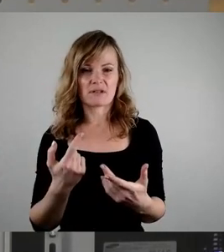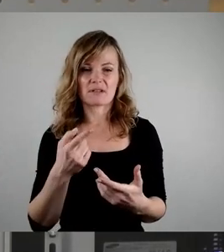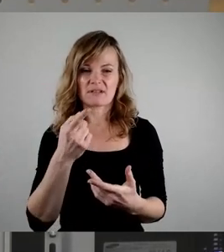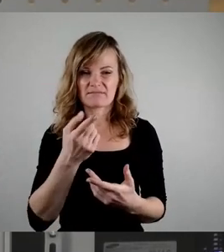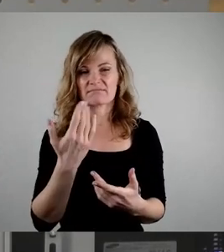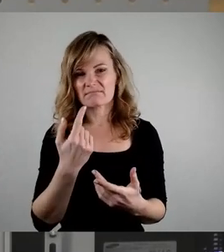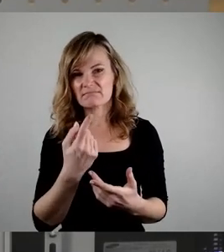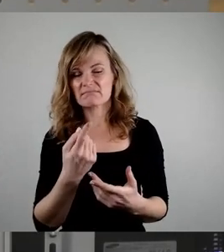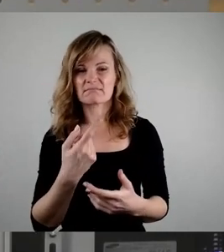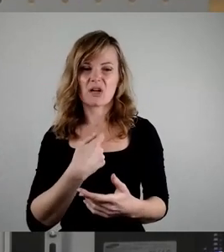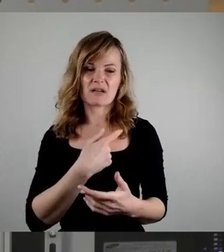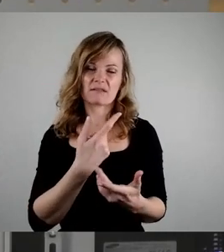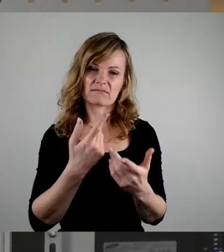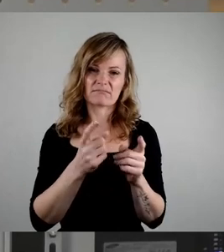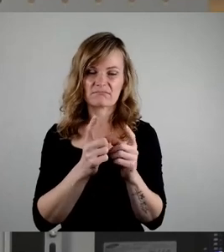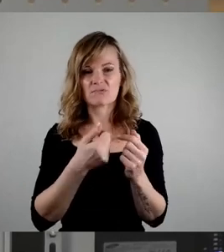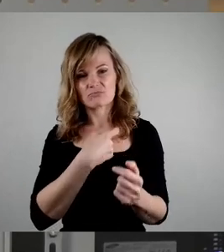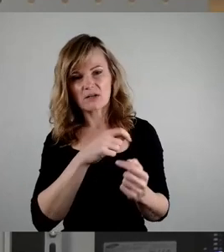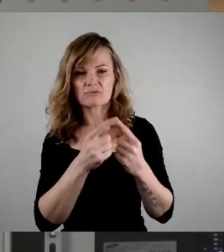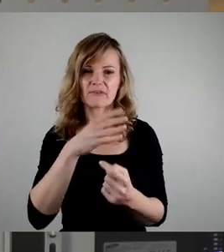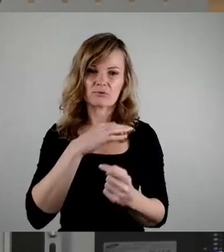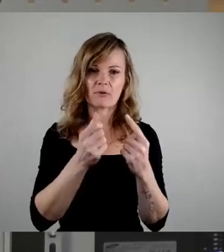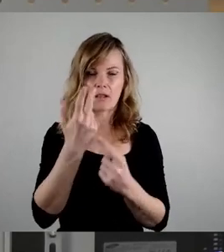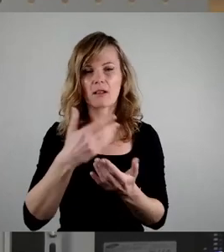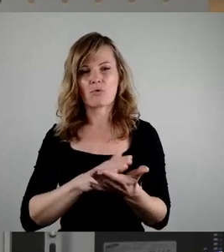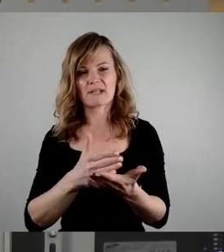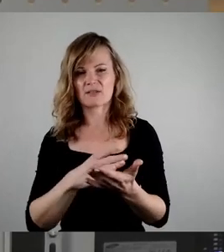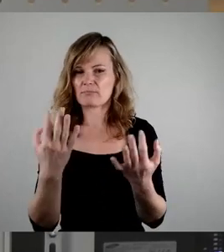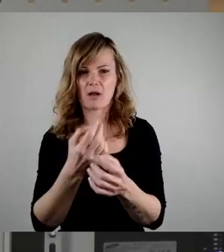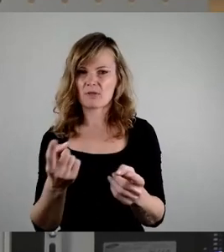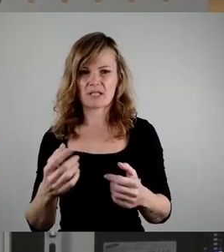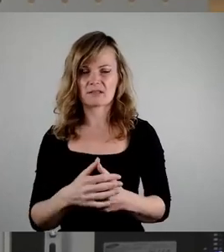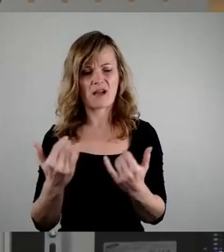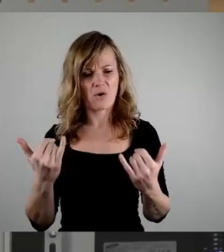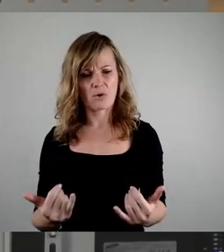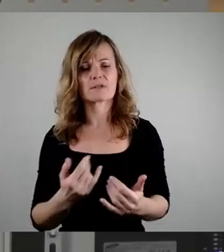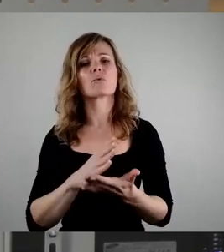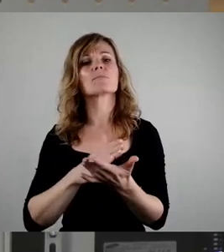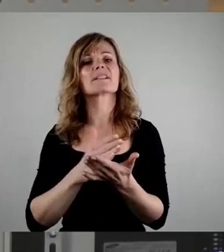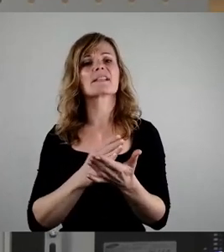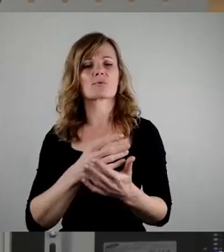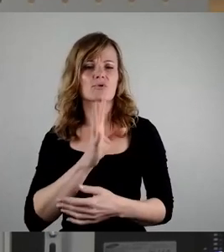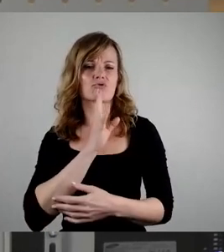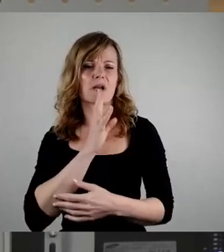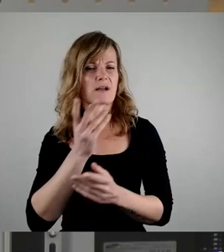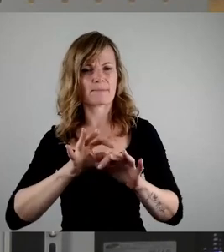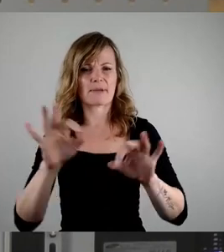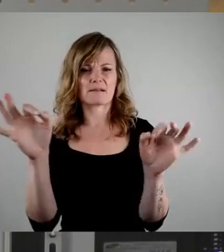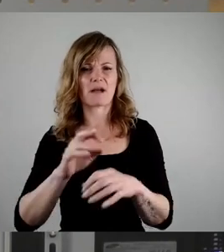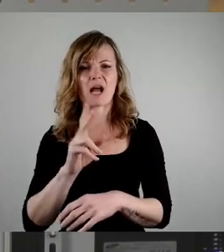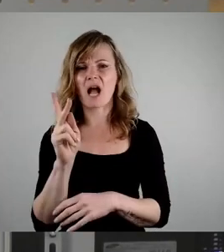genannten Sprachen. Das machen Übersetzungsprogramme heute viel besser. Die künstliche Intelligenz, die KI